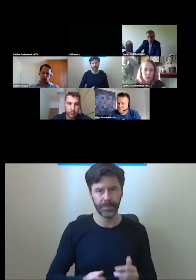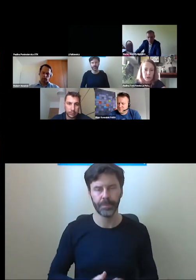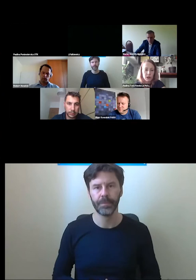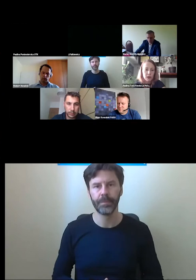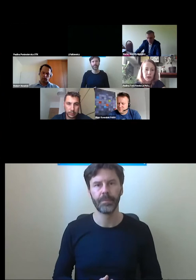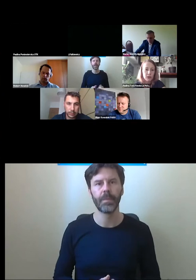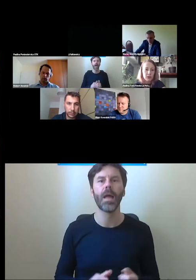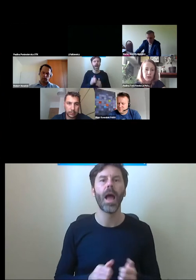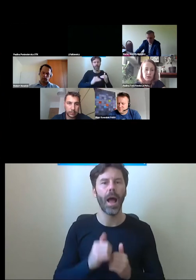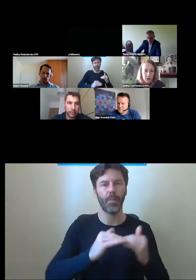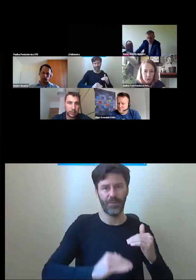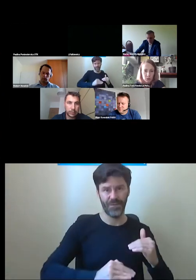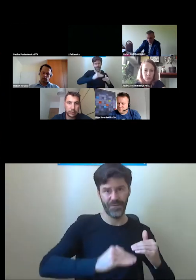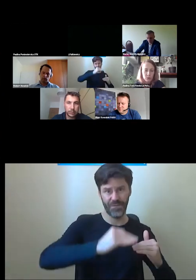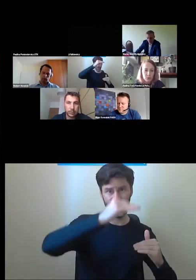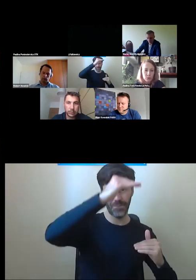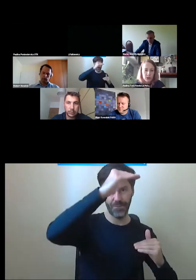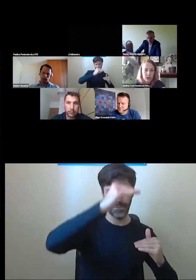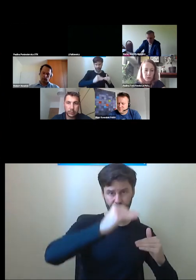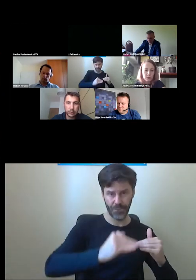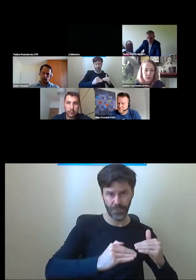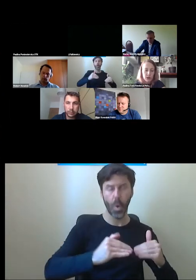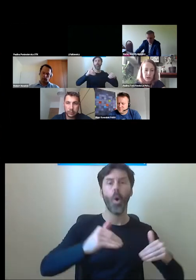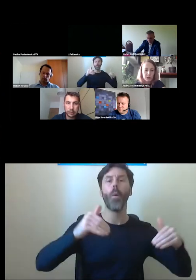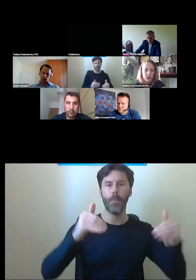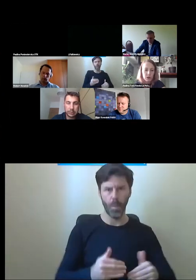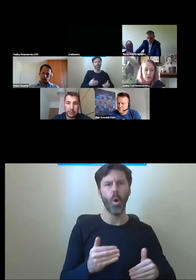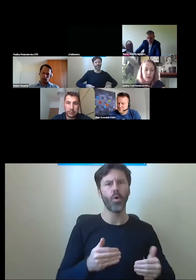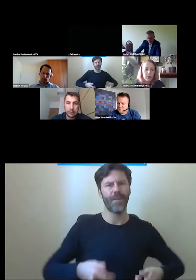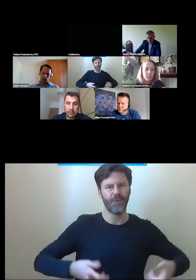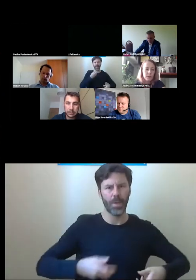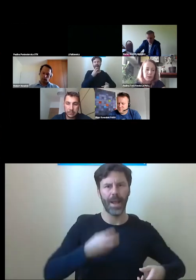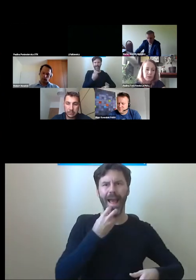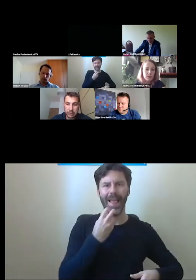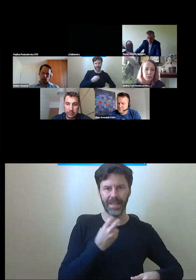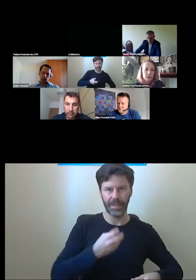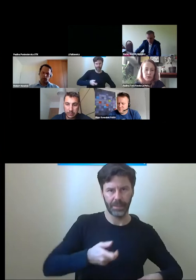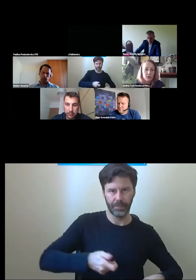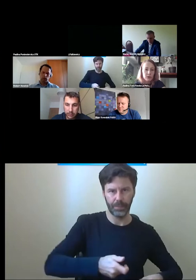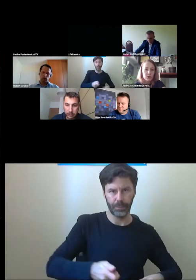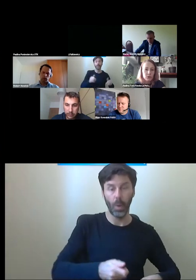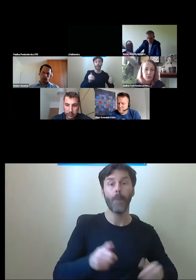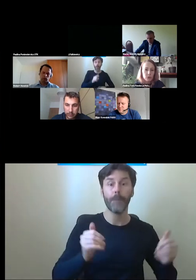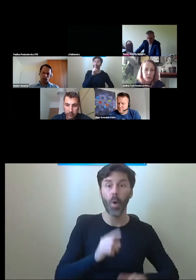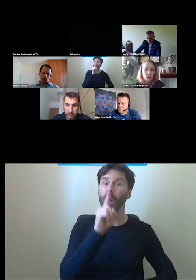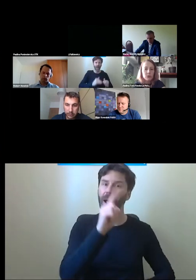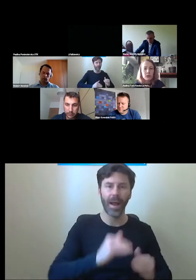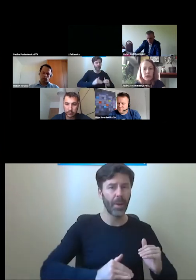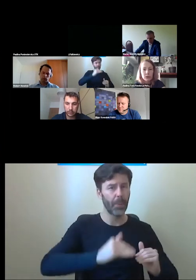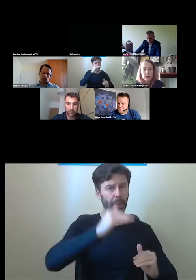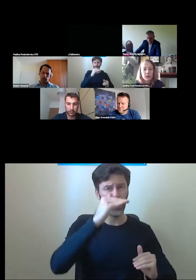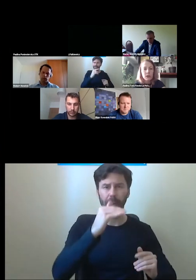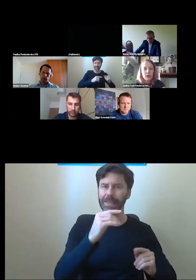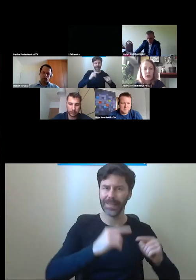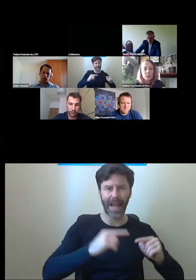pneumatyczne, one mają możliwość obsłużenia wózka elektrycznego. Natomiast to też bardzo mocno zależy od udźwigu i tutaj